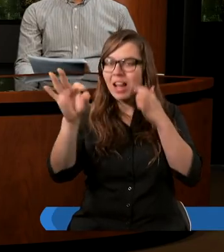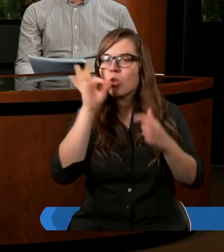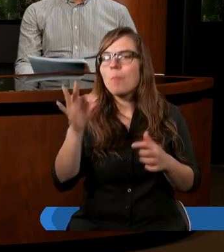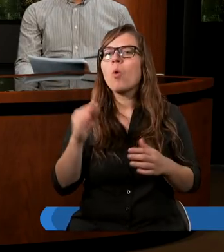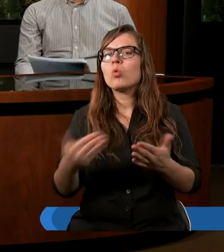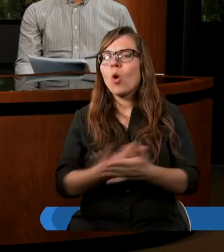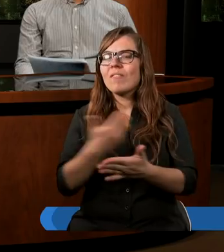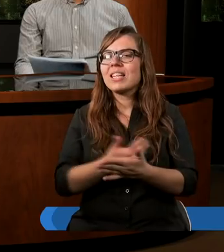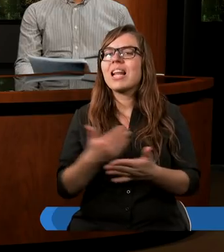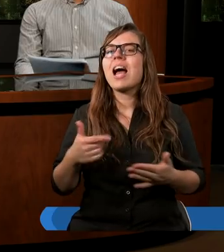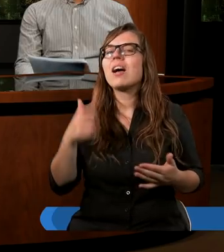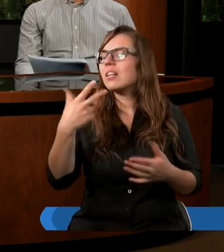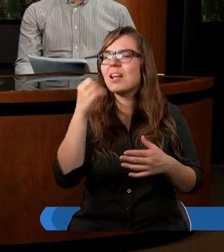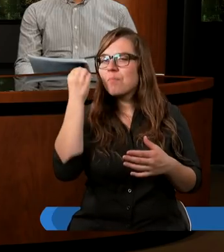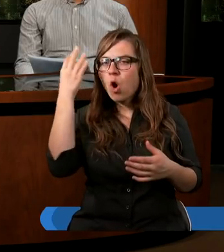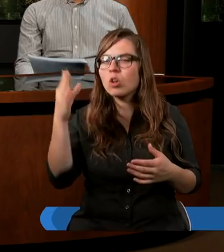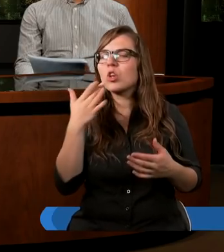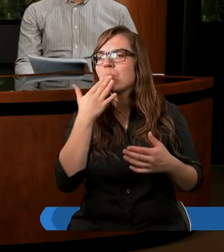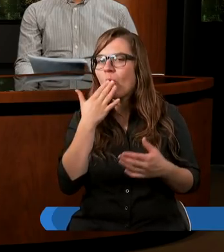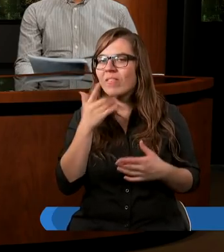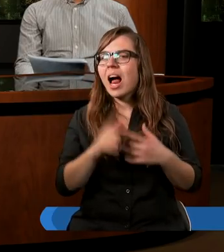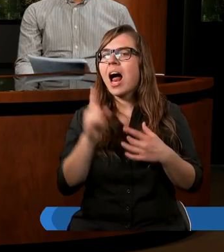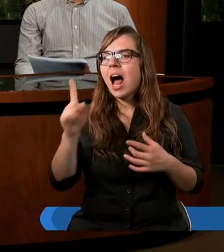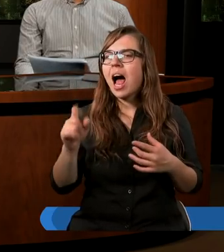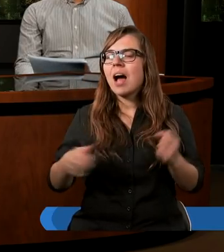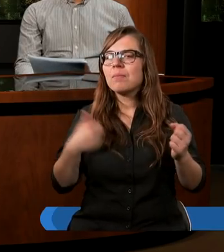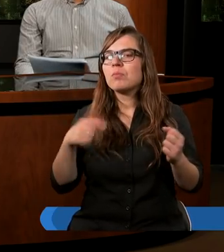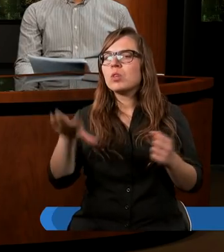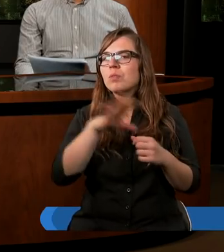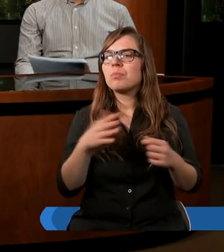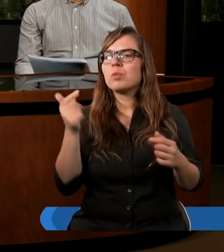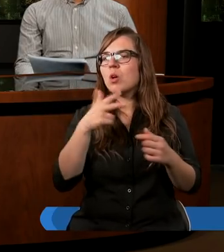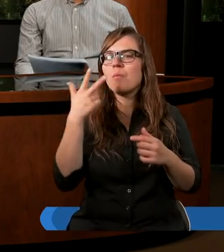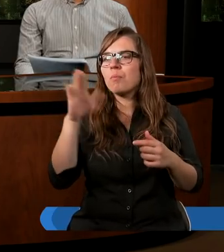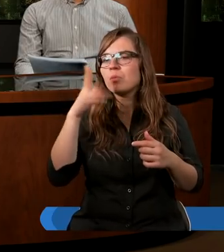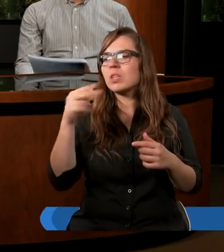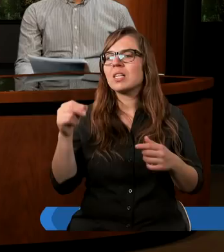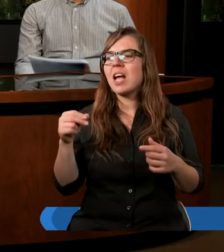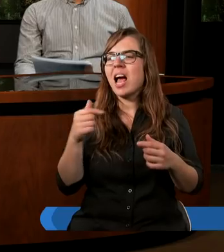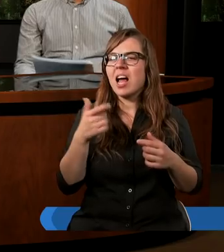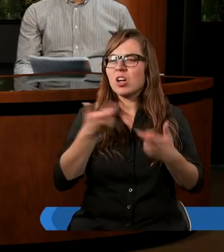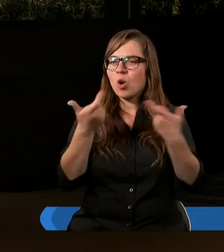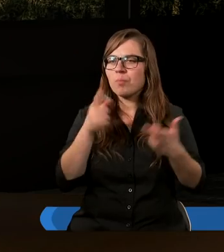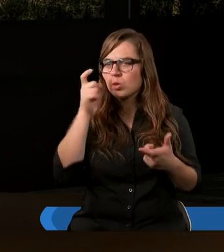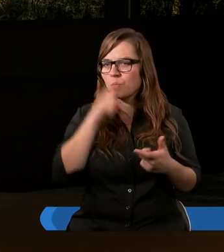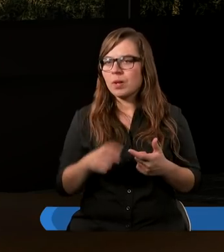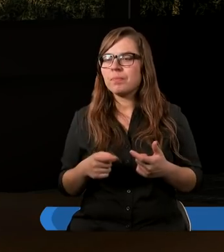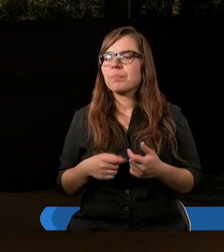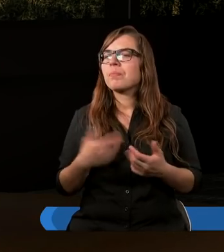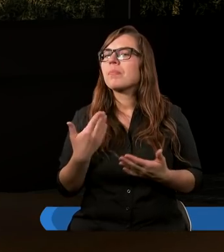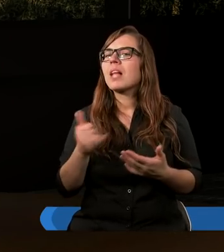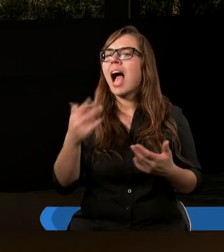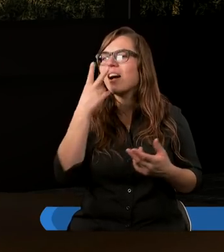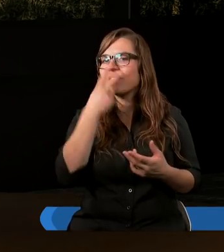dobrą nowinę i to nie w mądrości mowy, aby krzyż Chrystusowy nie utracił mocy. Jak